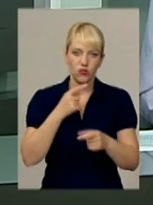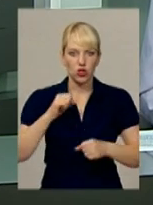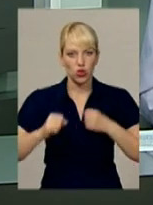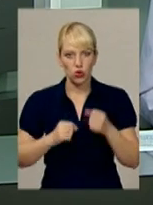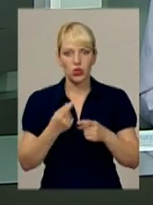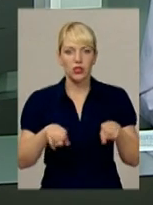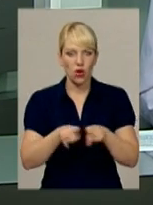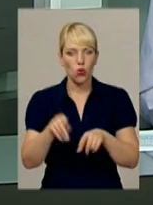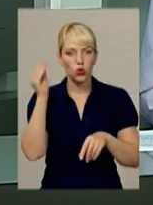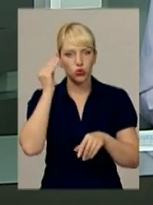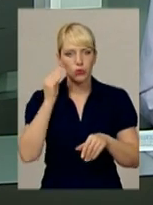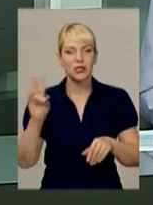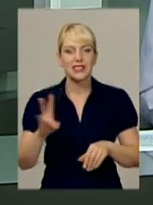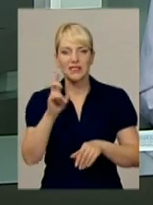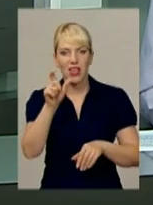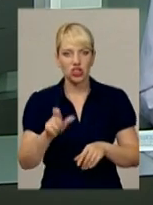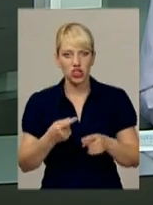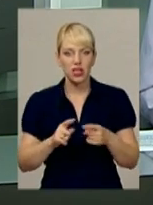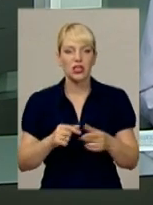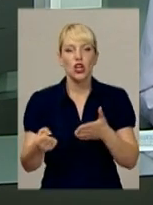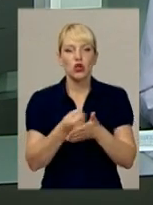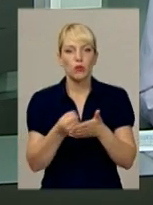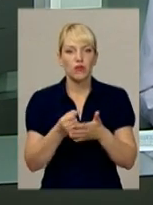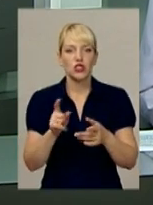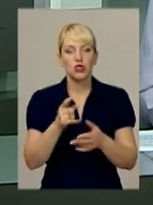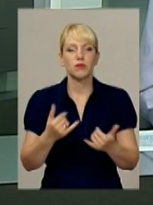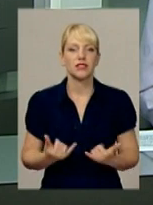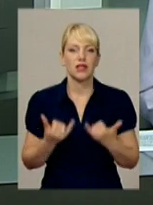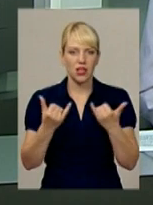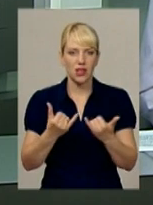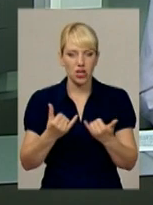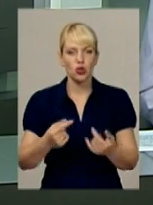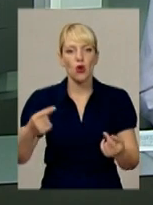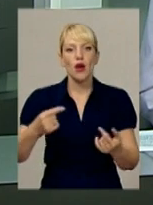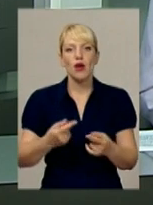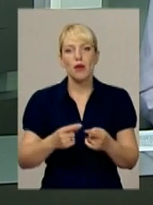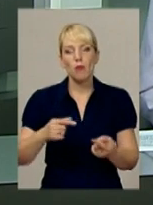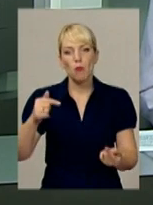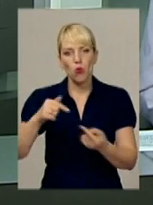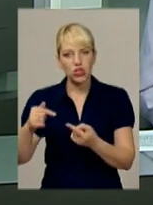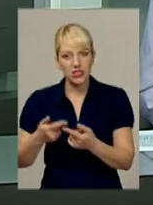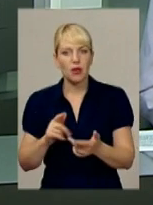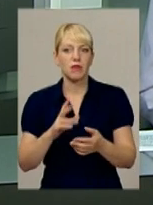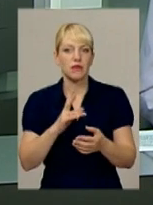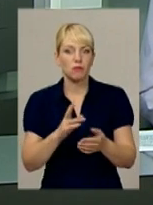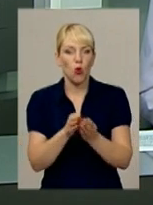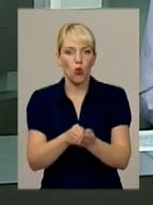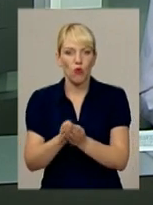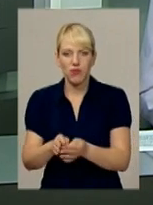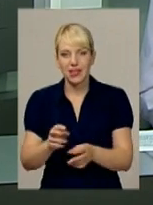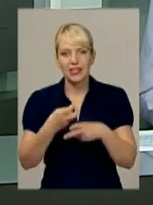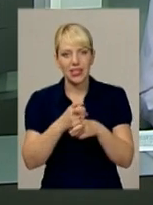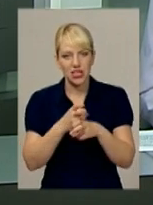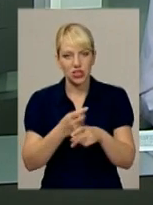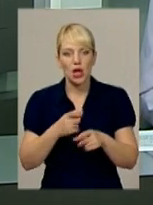святопокровського храму, оббиваючи пороги в надії із належними почистями, поховати рештки невідомих людей, покинутих кількасот